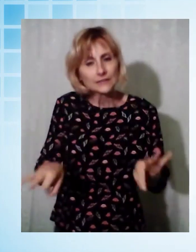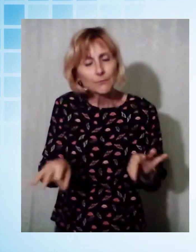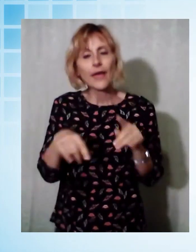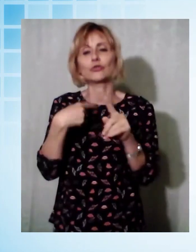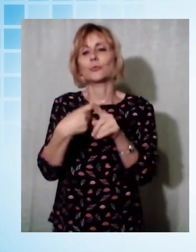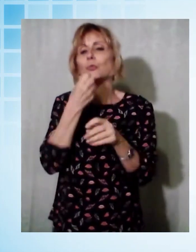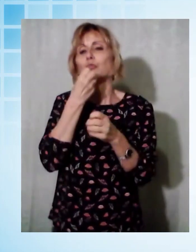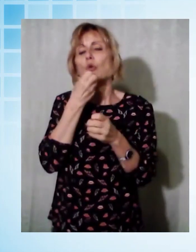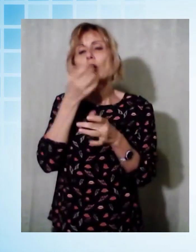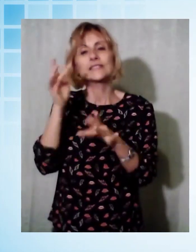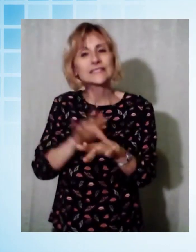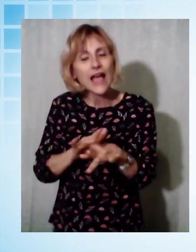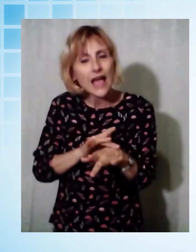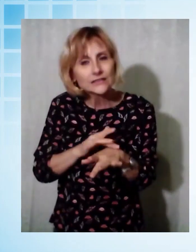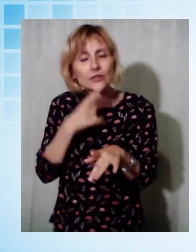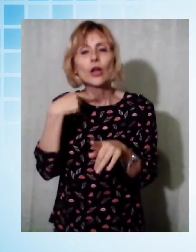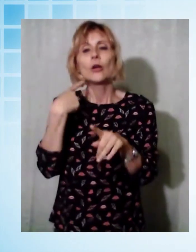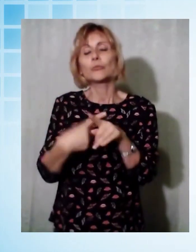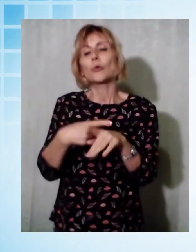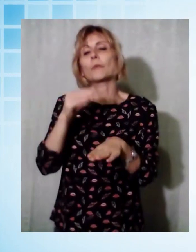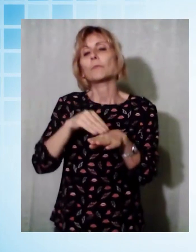permetto di dire anche di etica del lavoro.